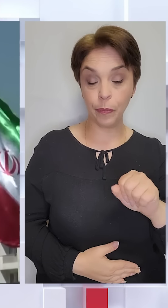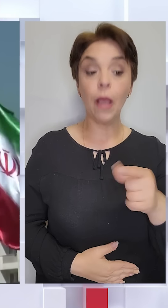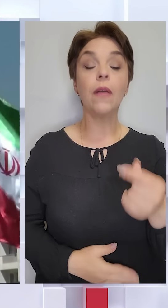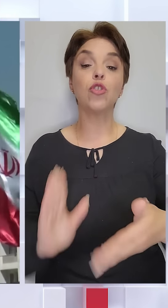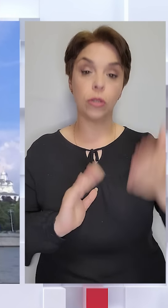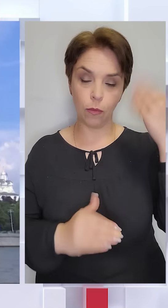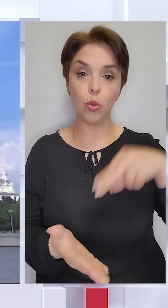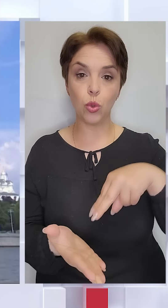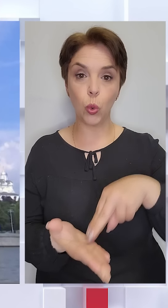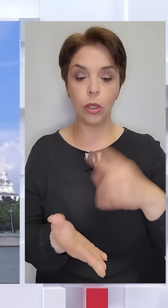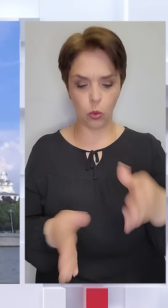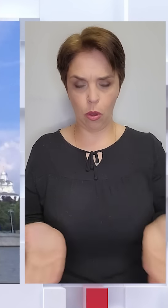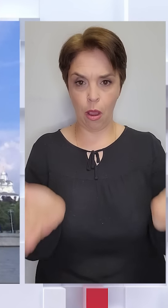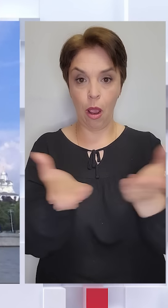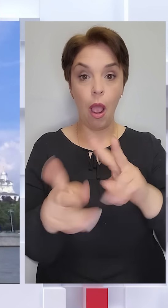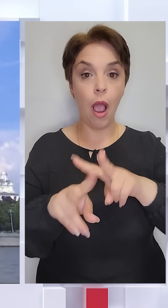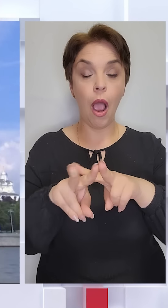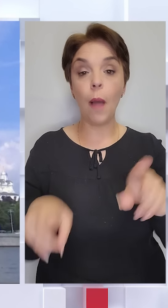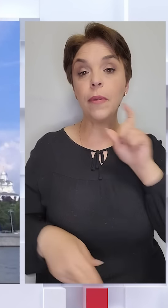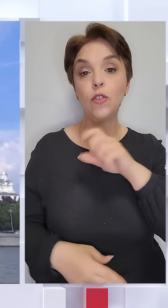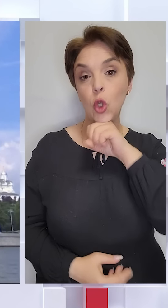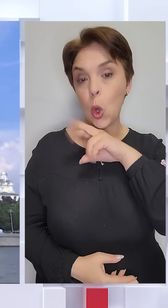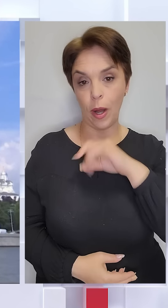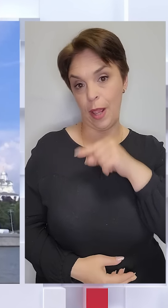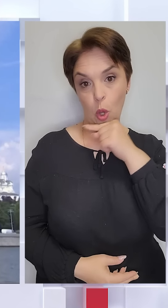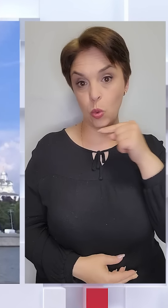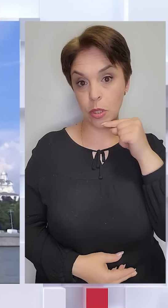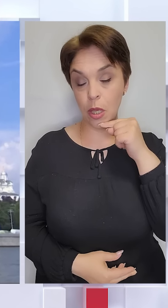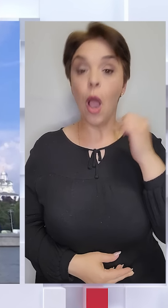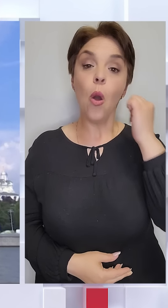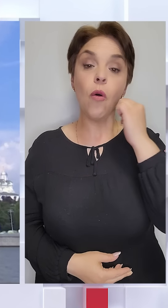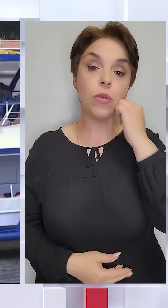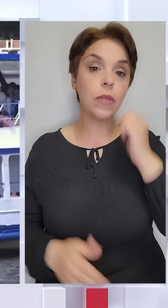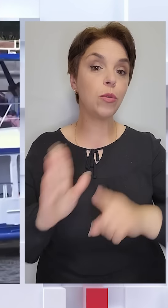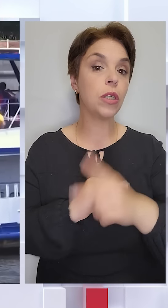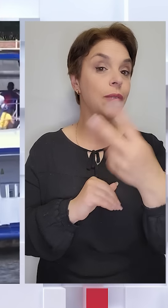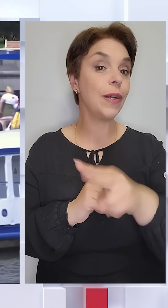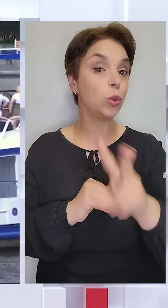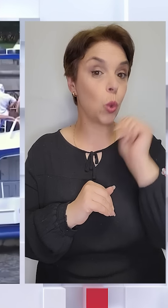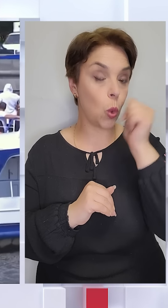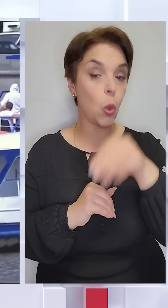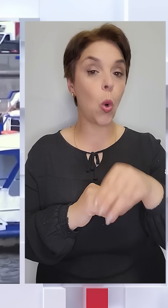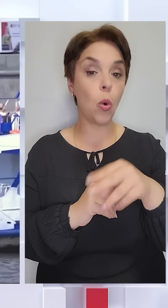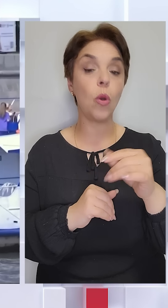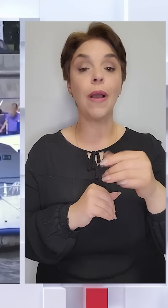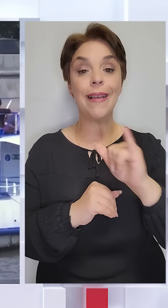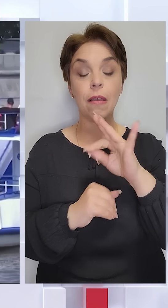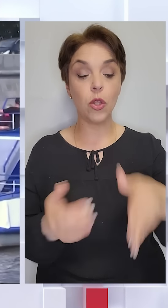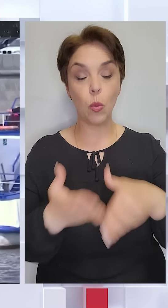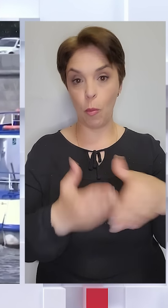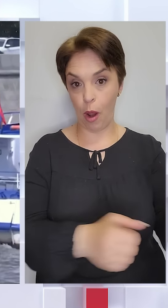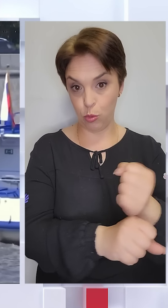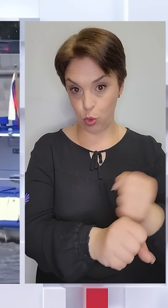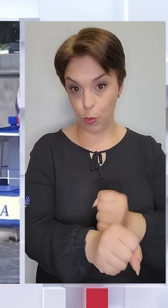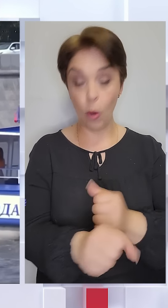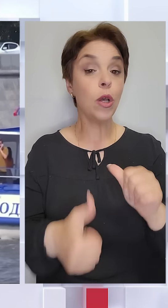давно стоїть на одному щаблі з Північною Кореєю та Росією. Москві, починаючи з 2022 року, Тегеран допомагає з озброєнням.